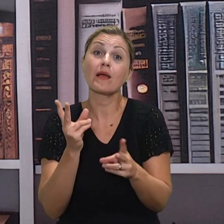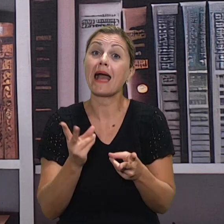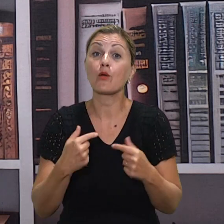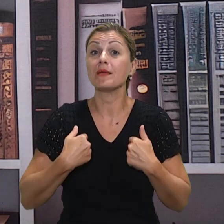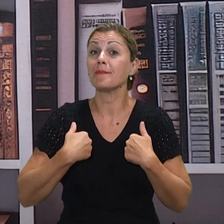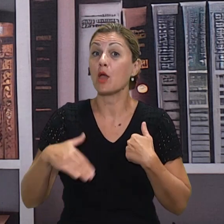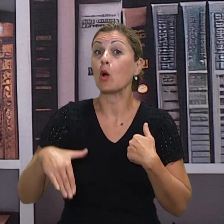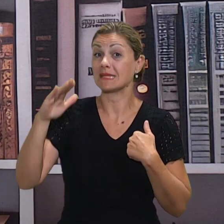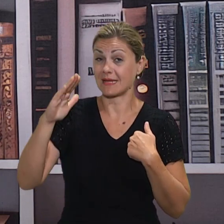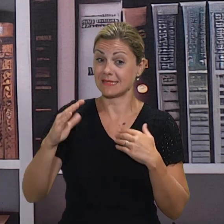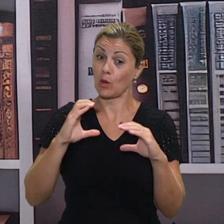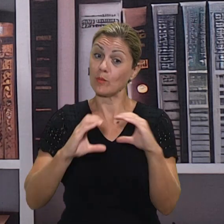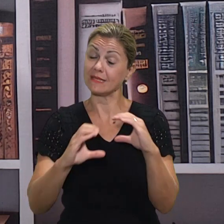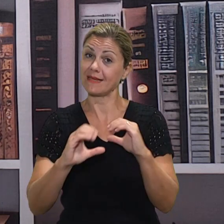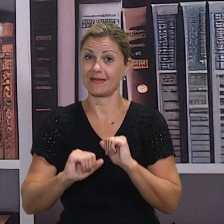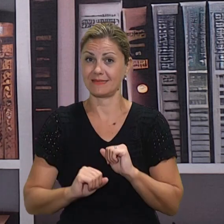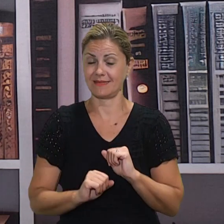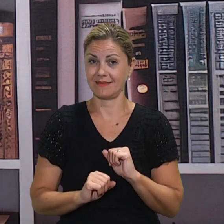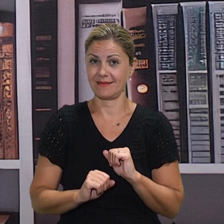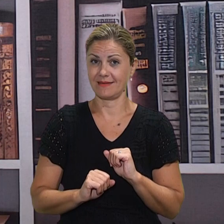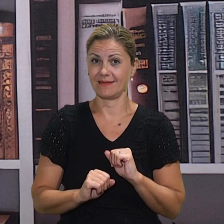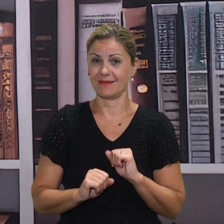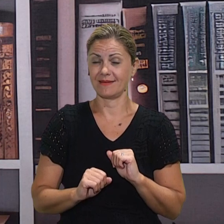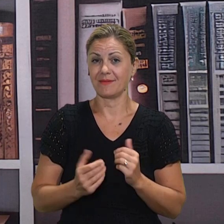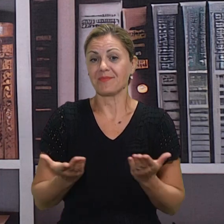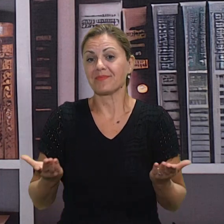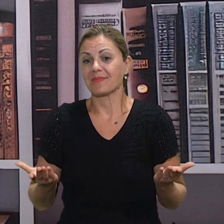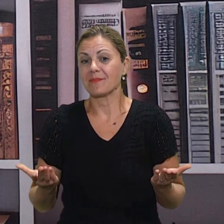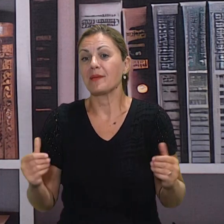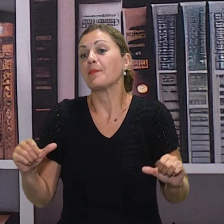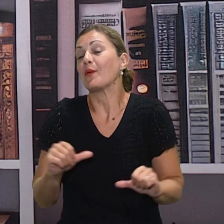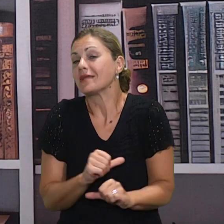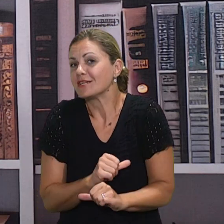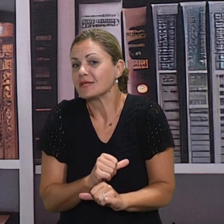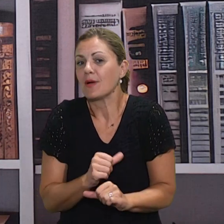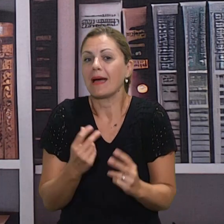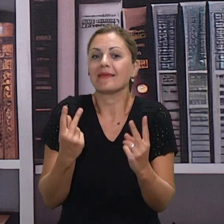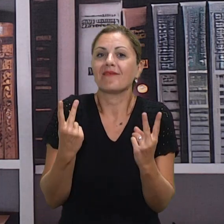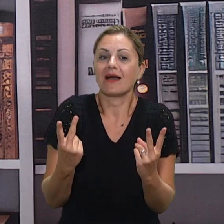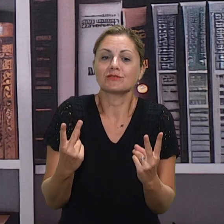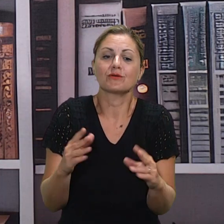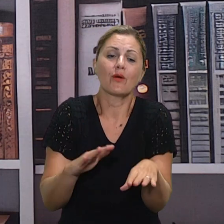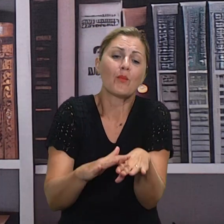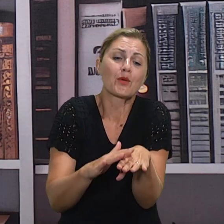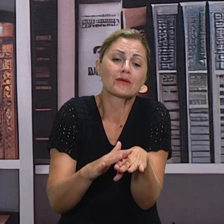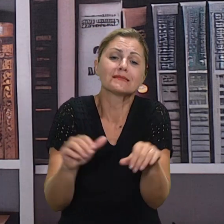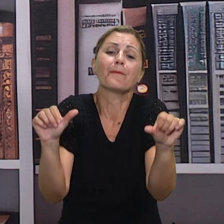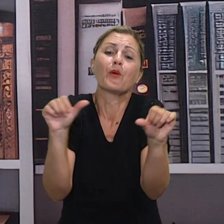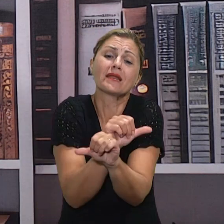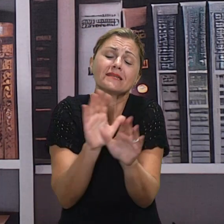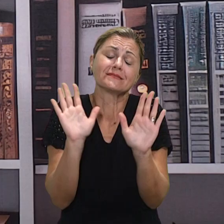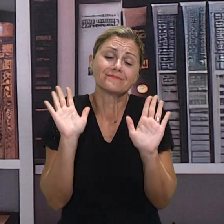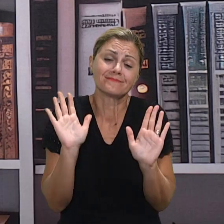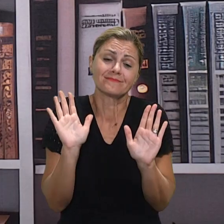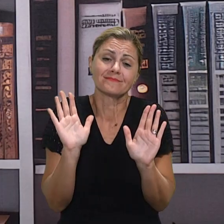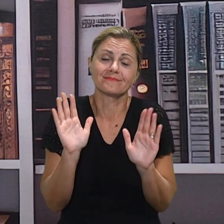obavi. Ali to je sve zapravo stvar prakse. Svi smo ljudi, znaćemo ih pogriješiti. Ali bitno je i djetetu reći, oprosti,